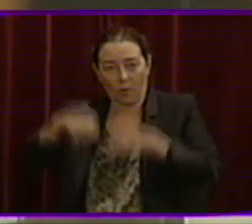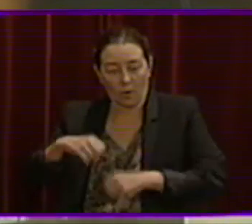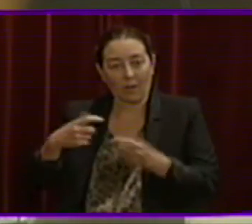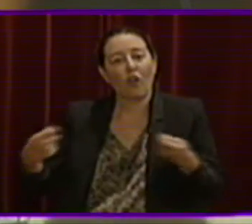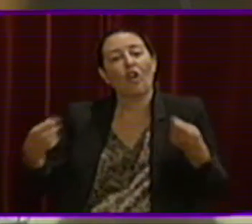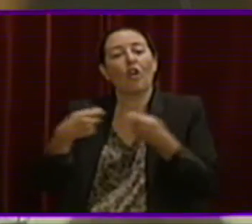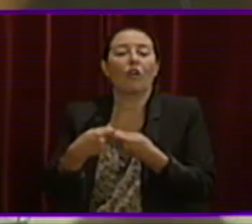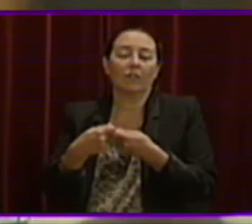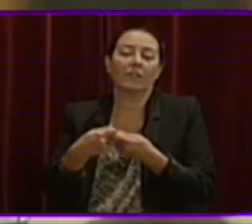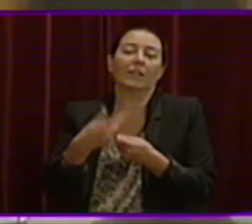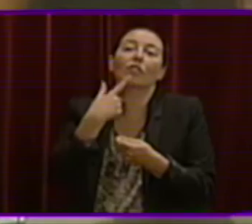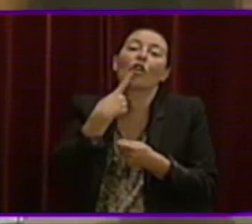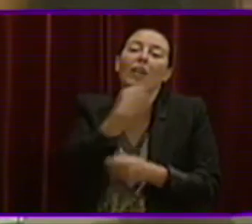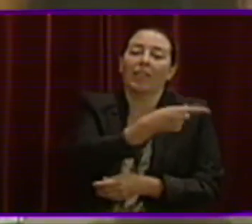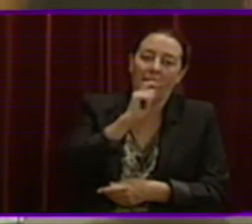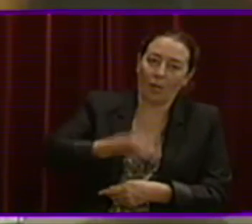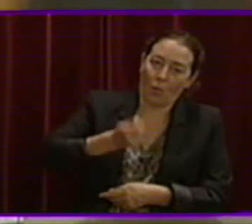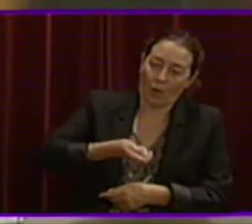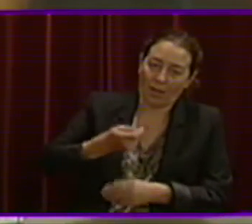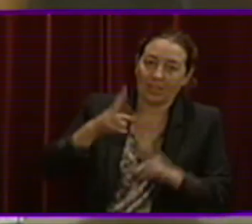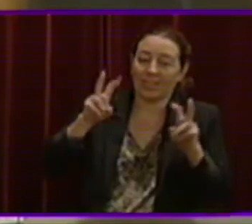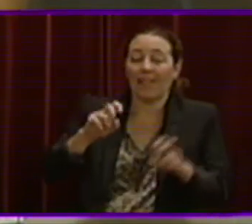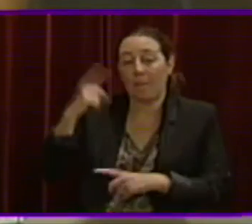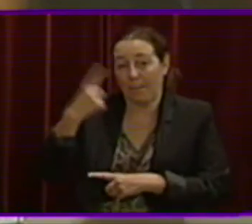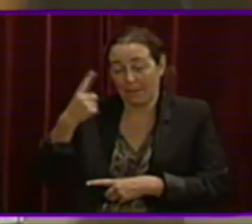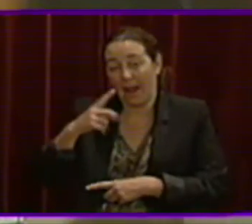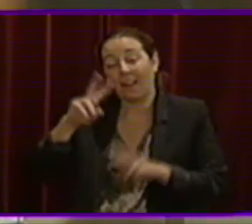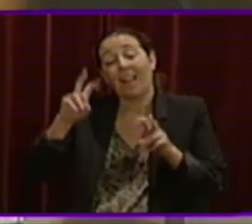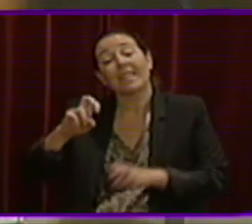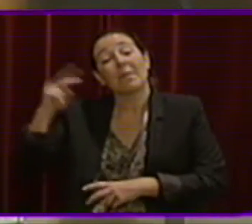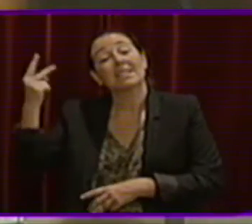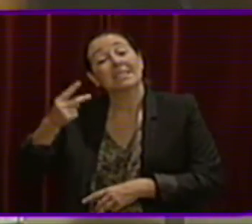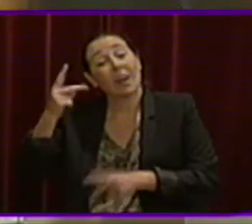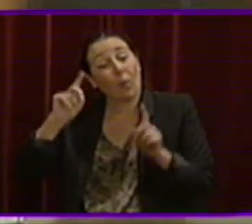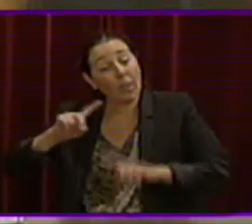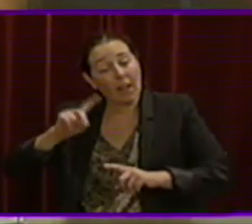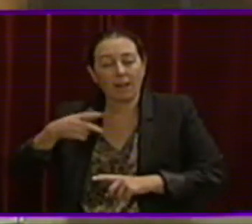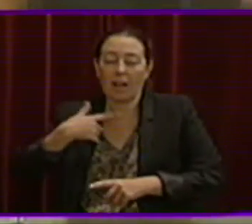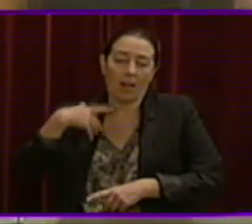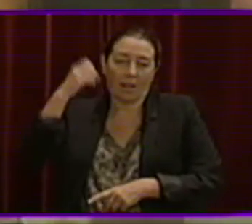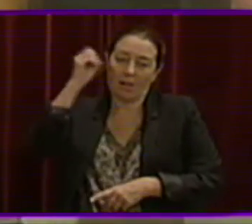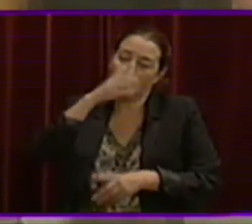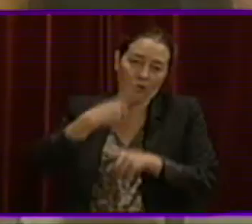d'acord amb el que diten les relacions judicials en temes de primària. En temes de segundària, la nostra posició és distinta.